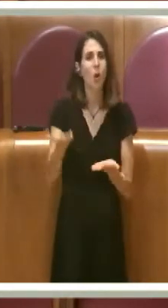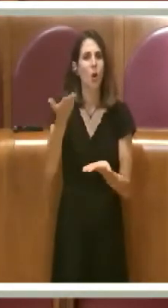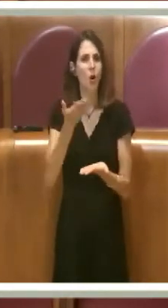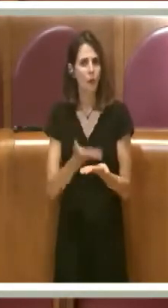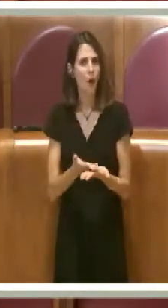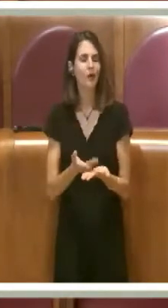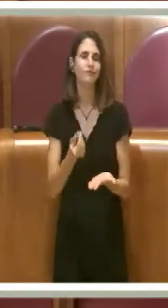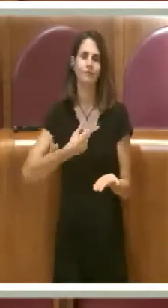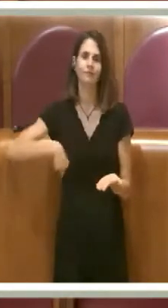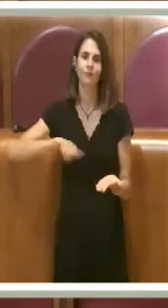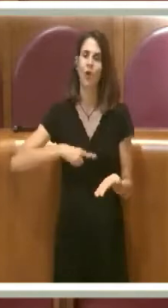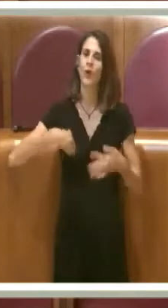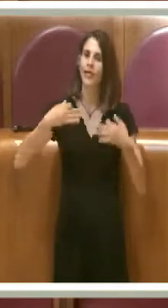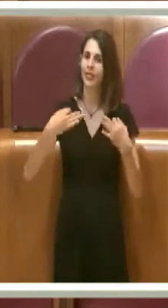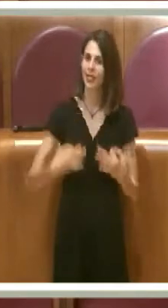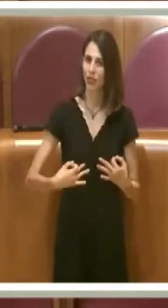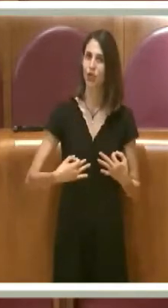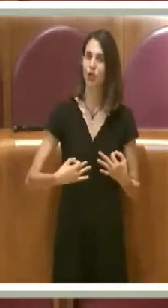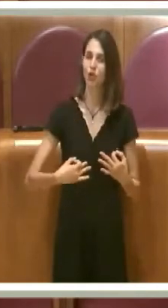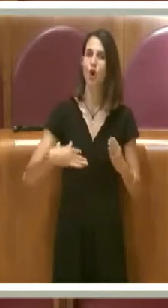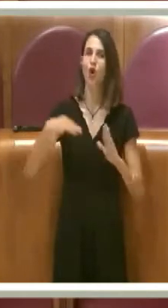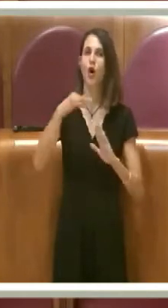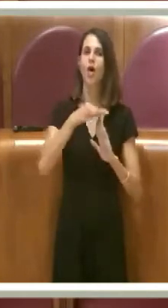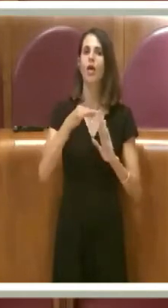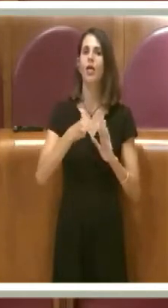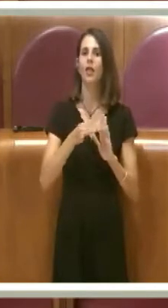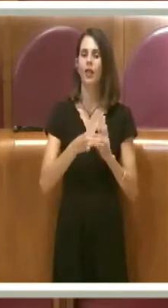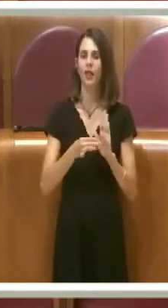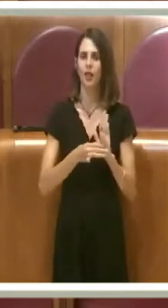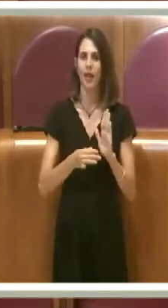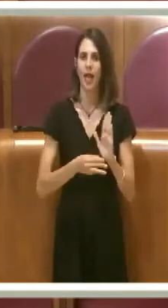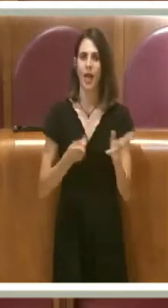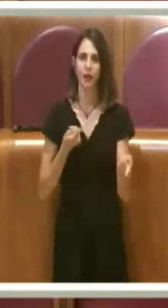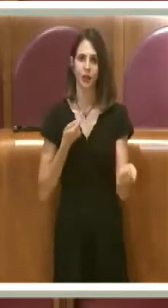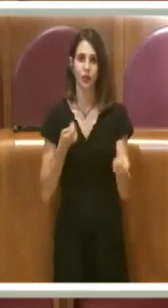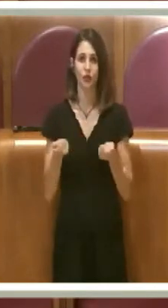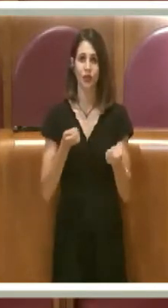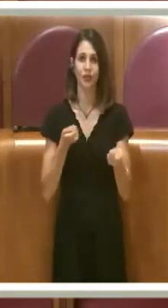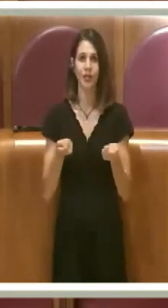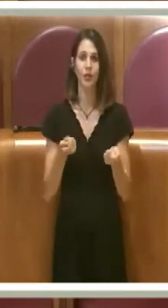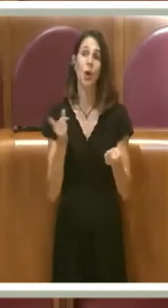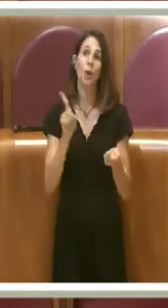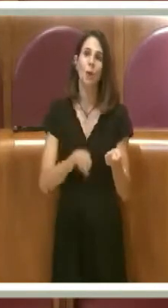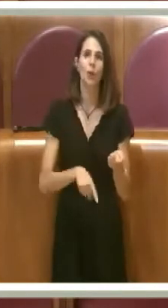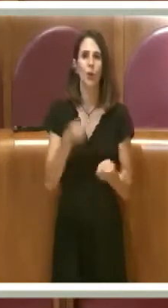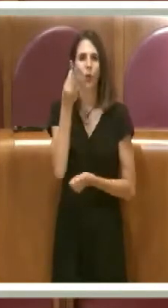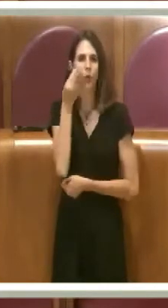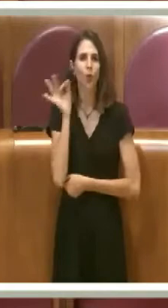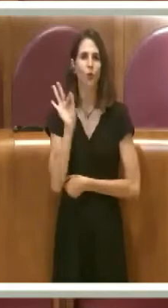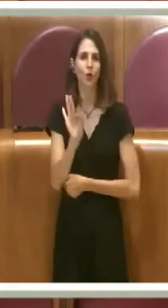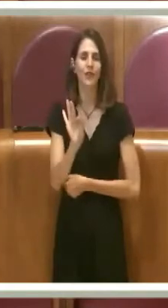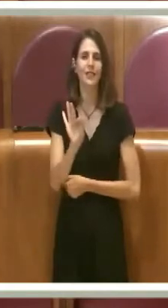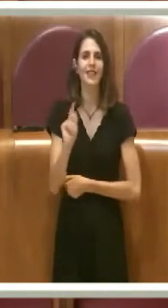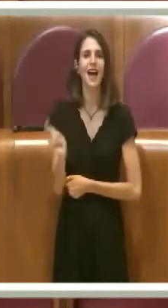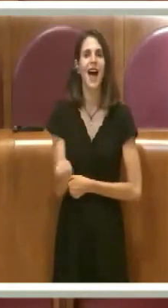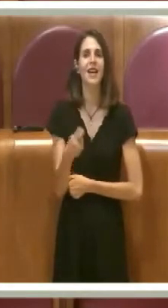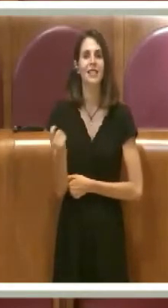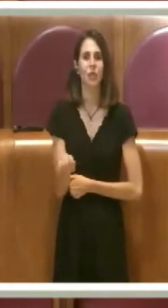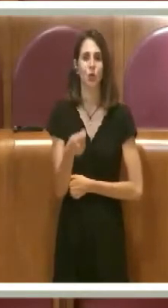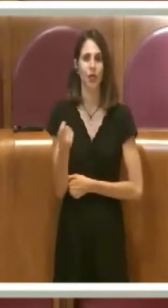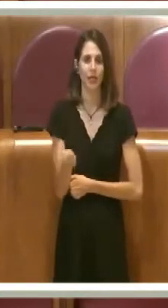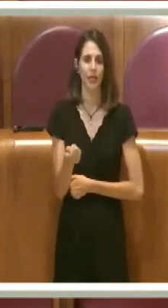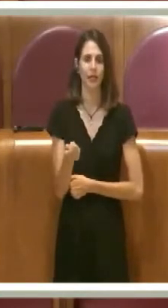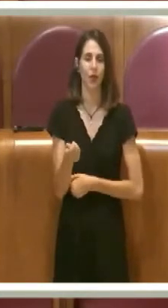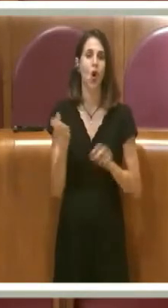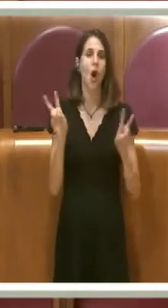regolamentare, quindi anche da un punto di vista assicurativo, se vogliamo, per quanto riguarda l'accesso